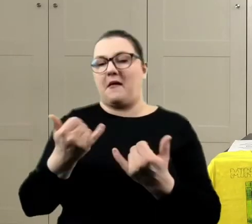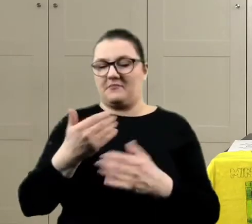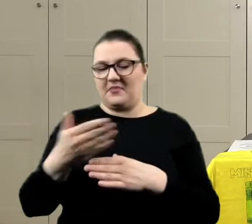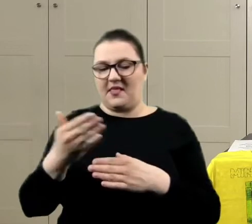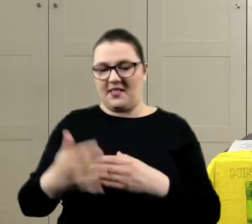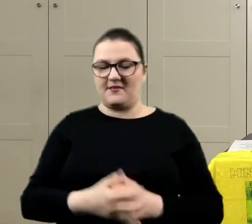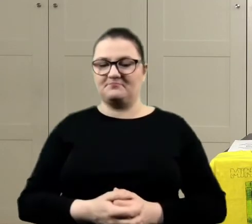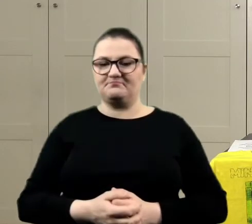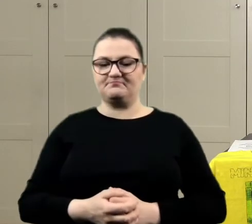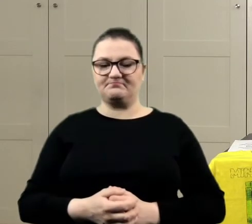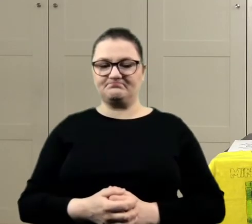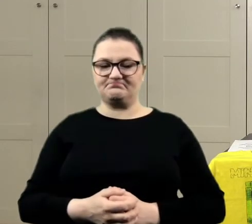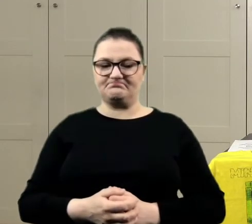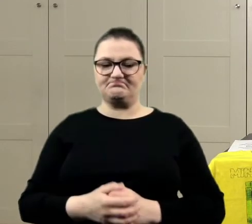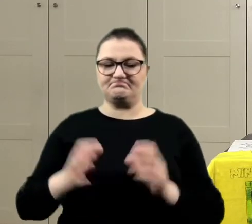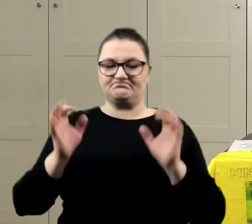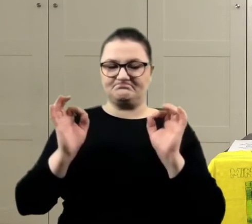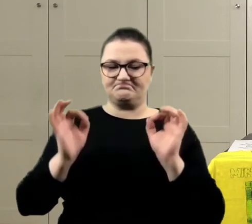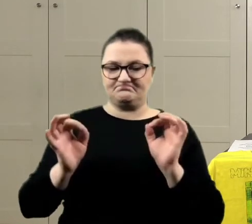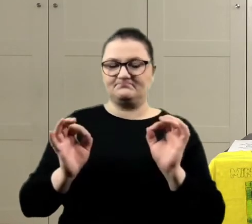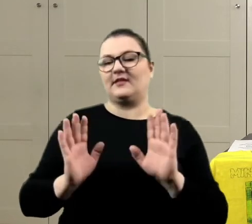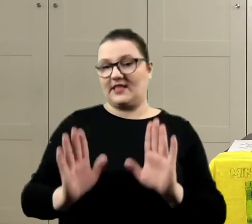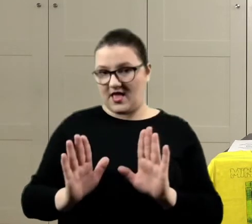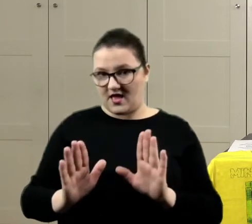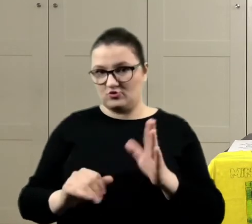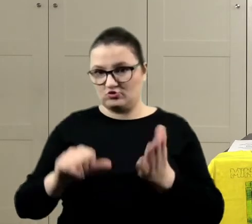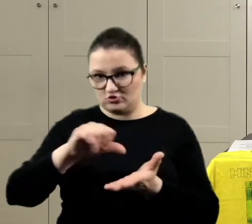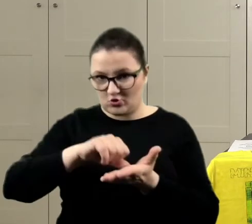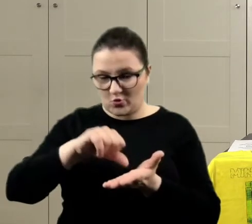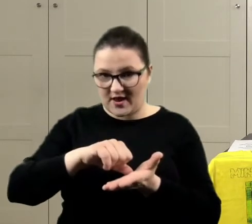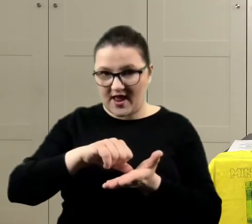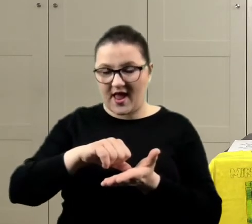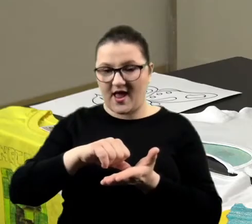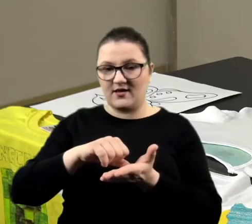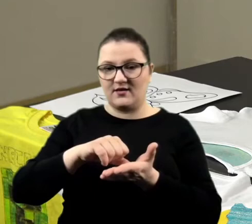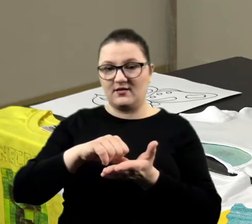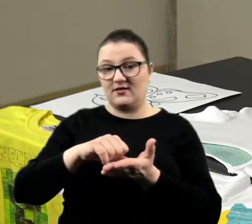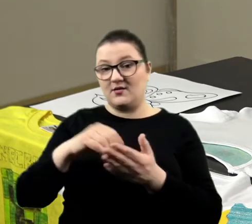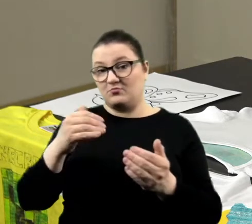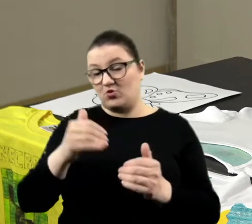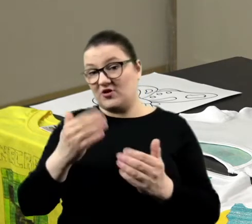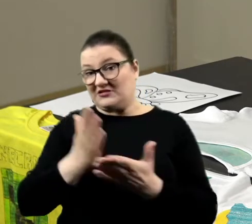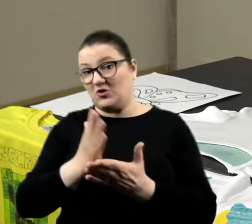Dobrze. Na razie zrób ten środek. Może sam tułów mu poprawimy.